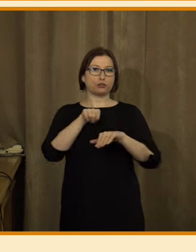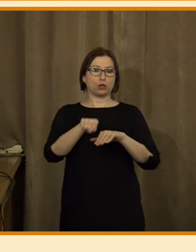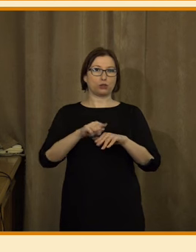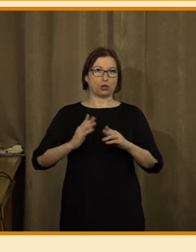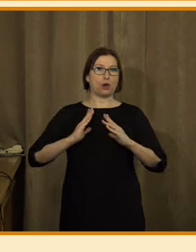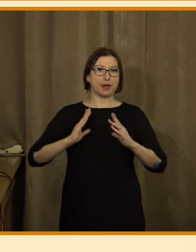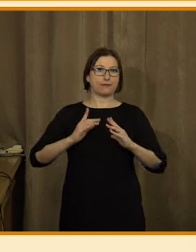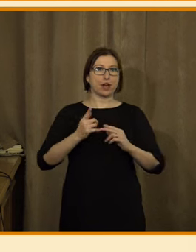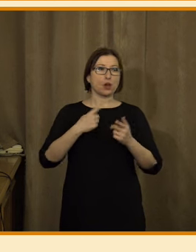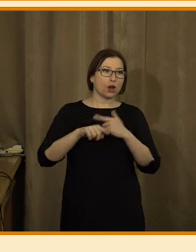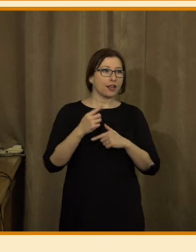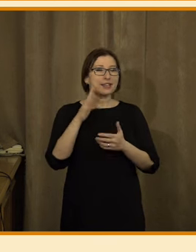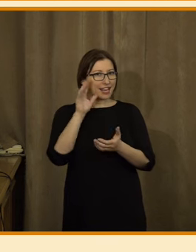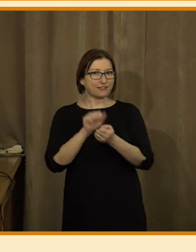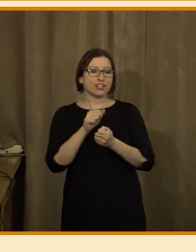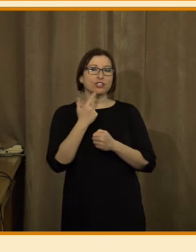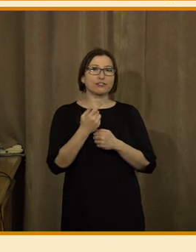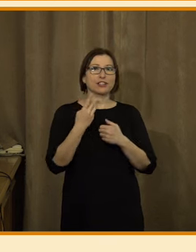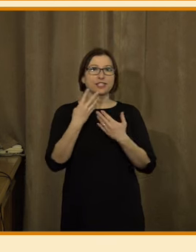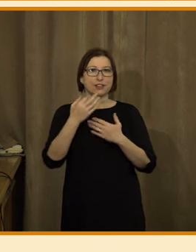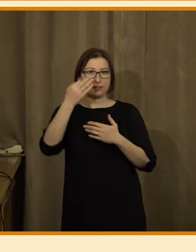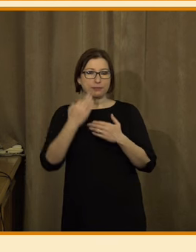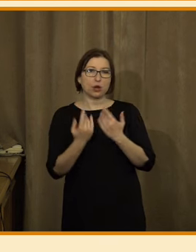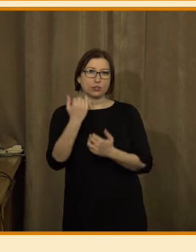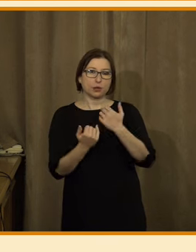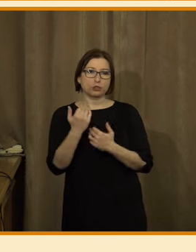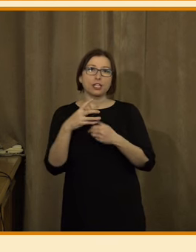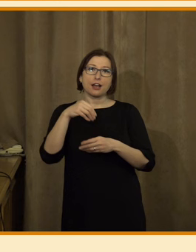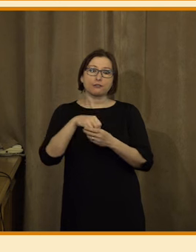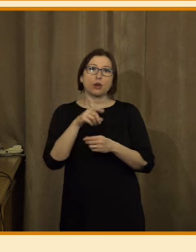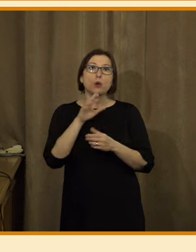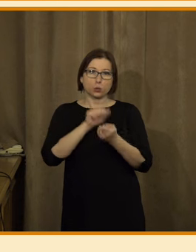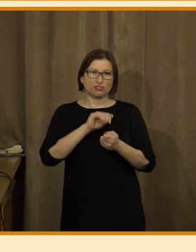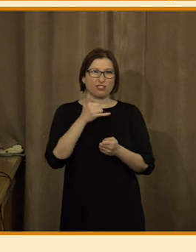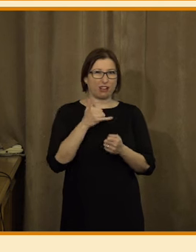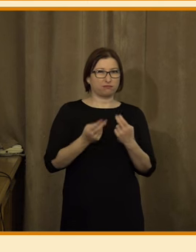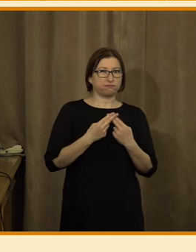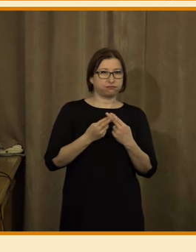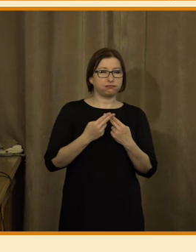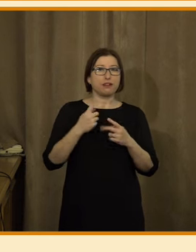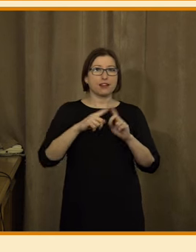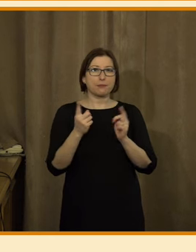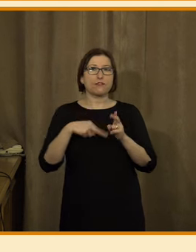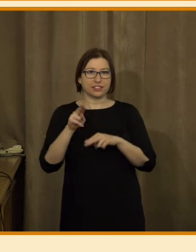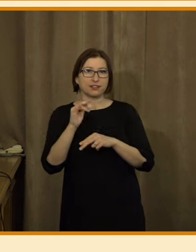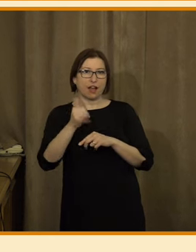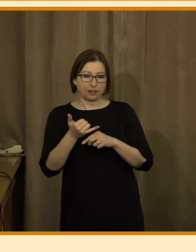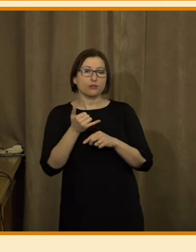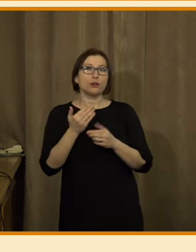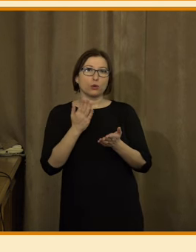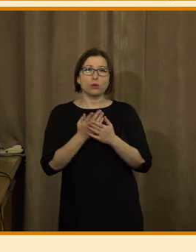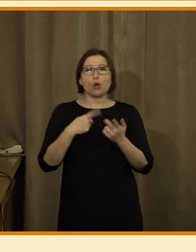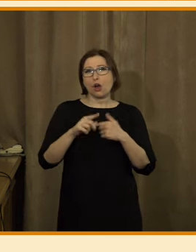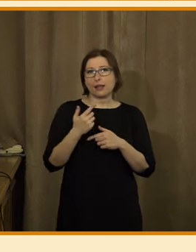Tady jsme na 29%, pokud sečteme odpovědi určitě ano a spíše ano. Zhruba pětina